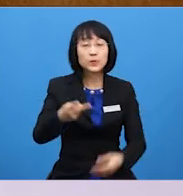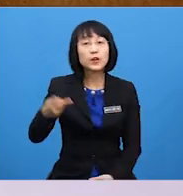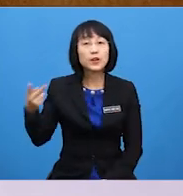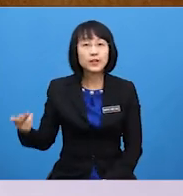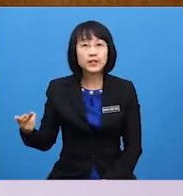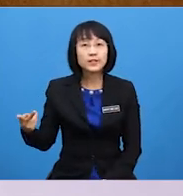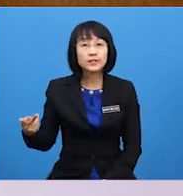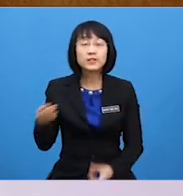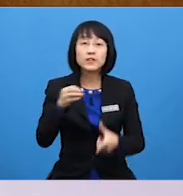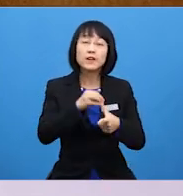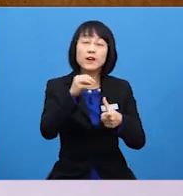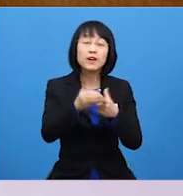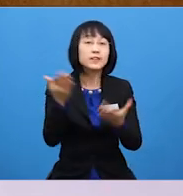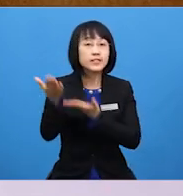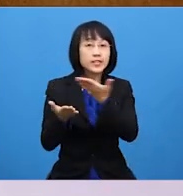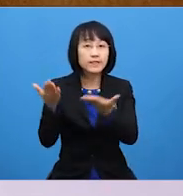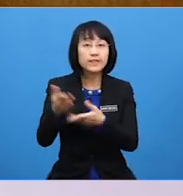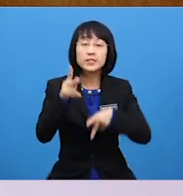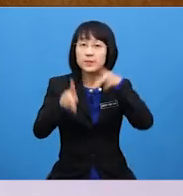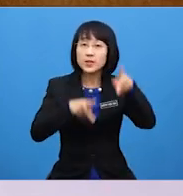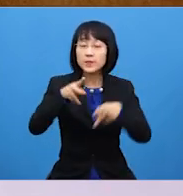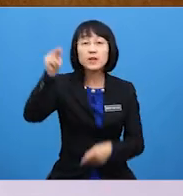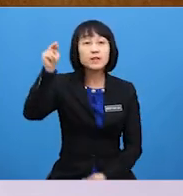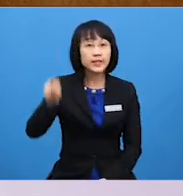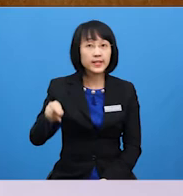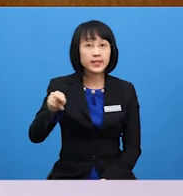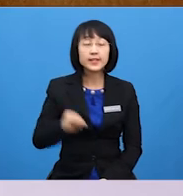Or Services That People Need